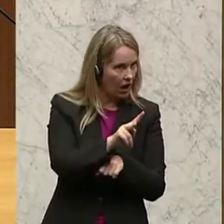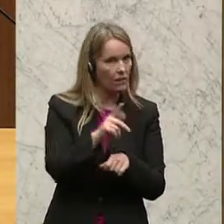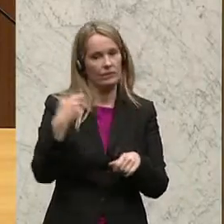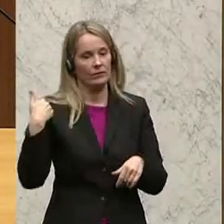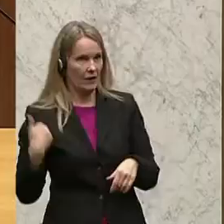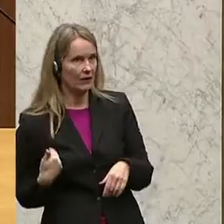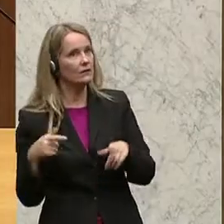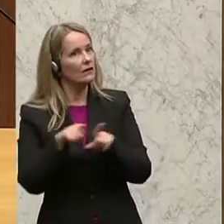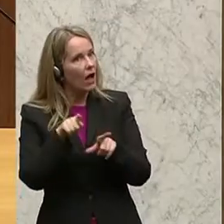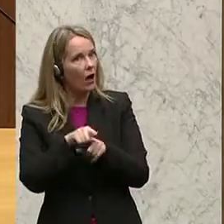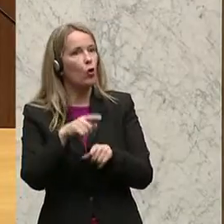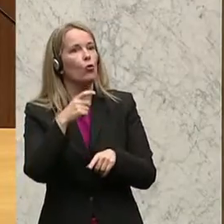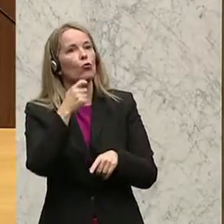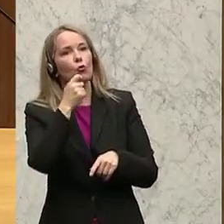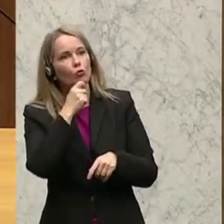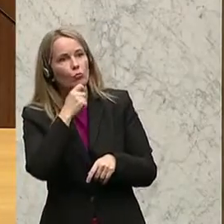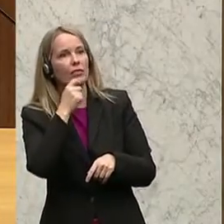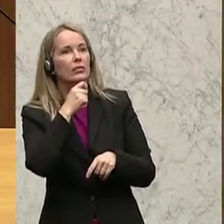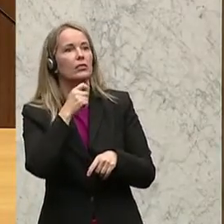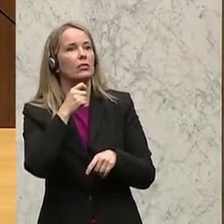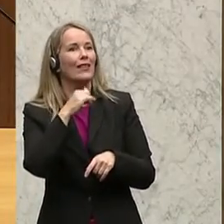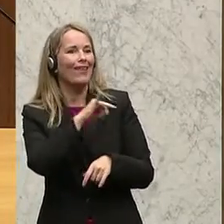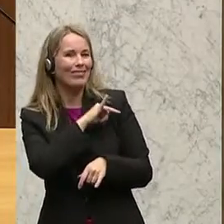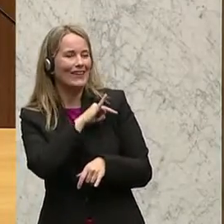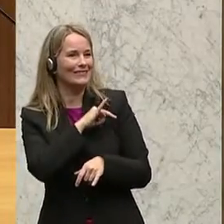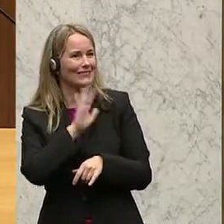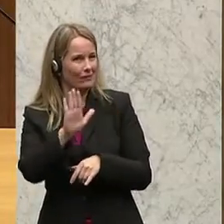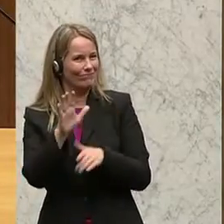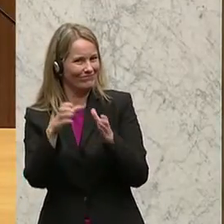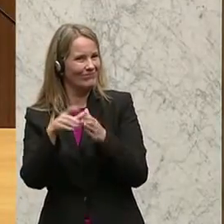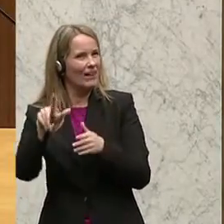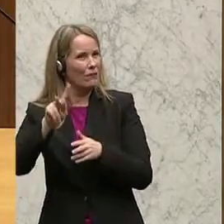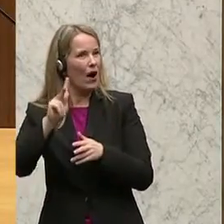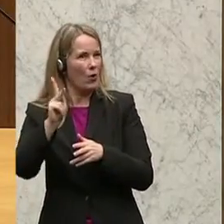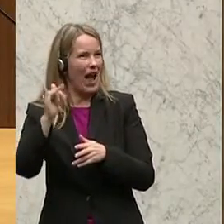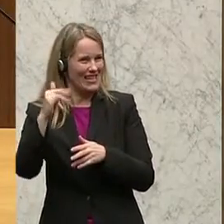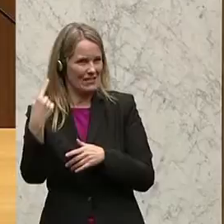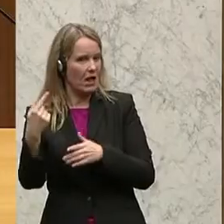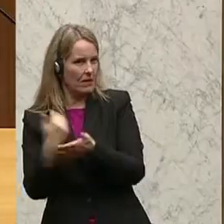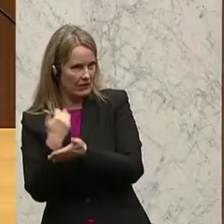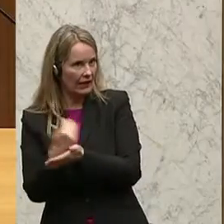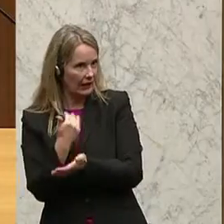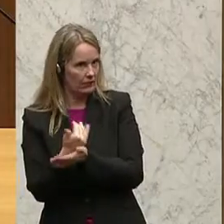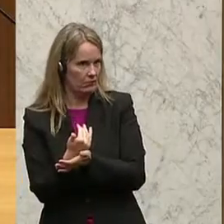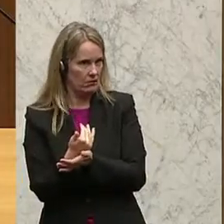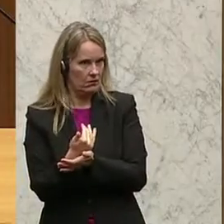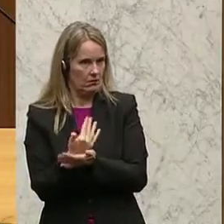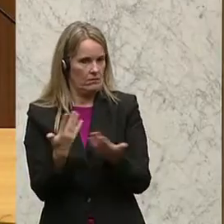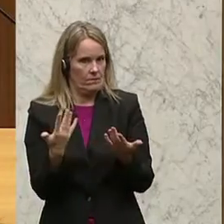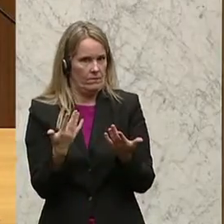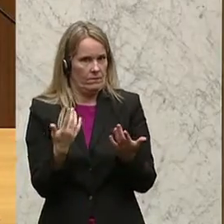gab es die Konsumenteninteressen, die von der VKI vertreten worden ist. Und das kann nicht